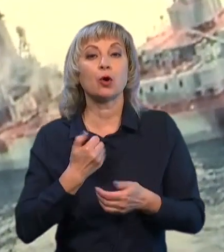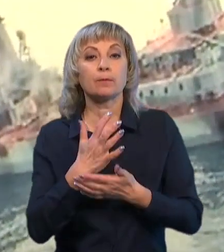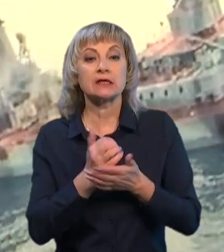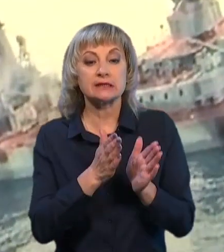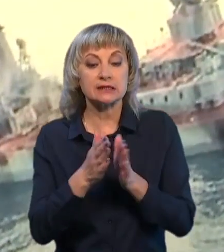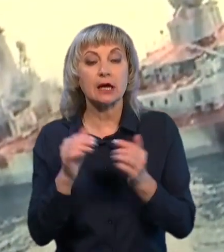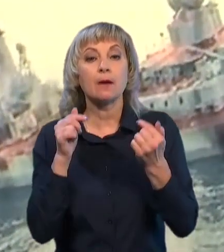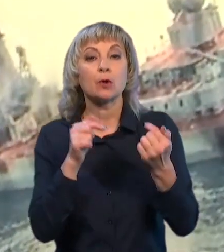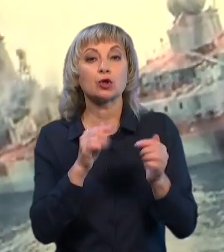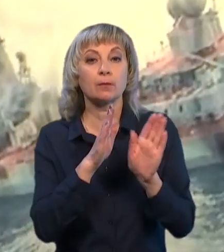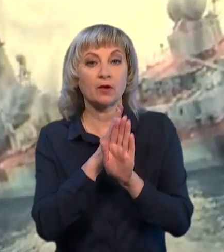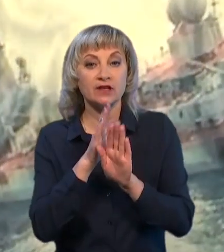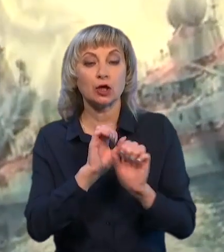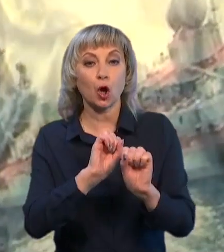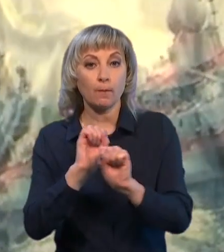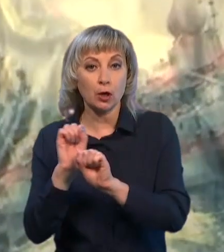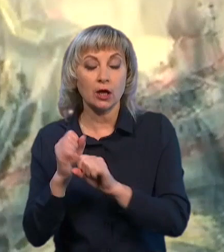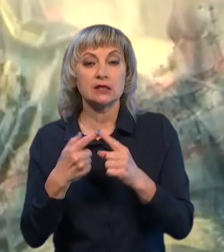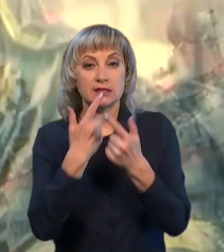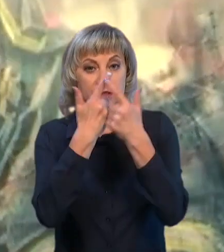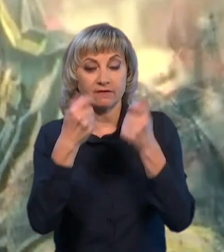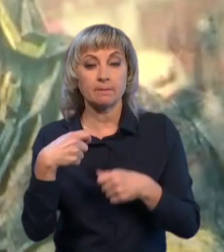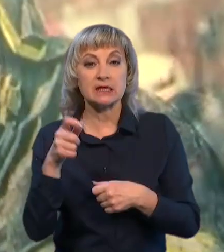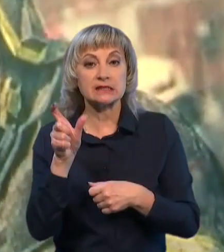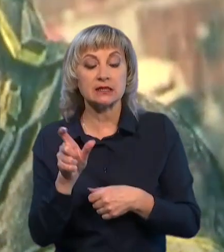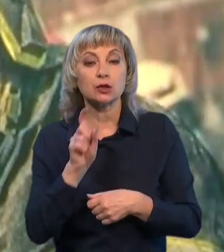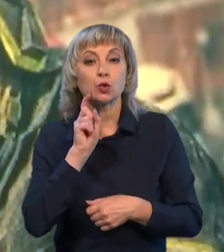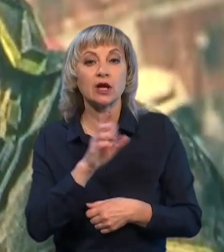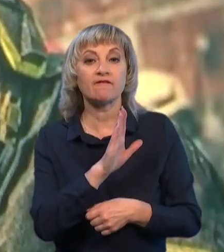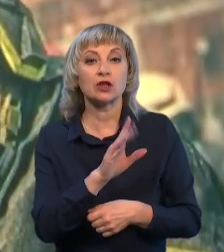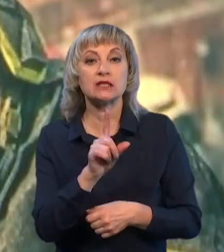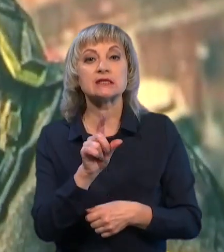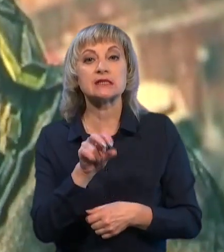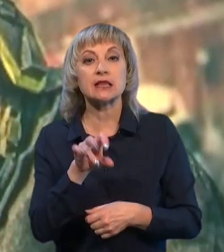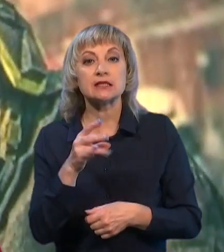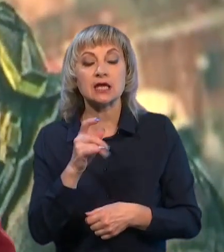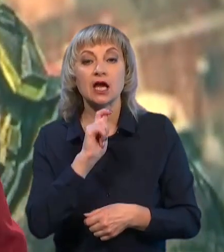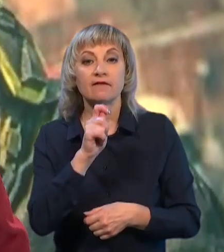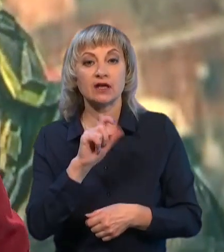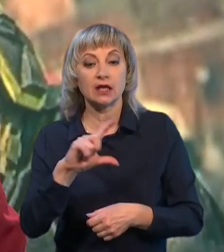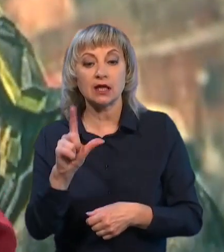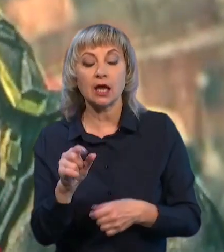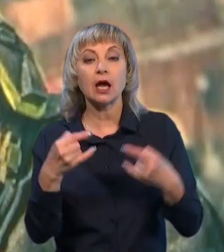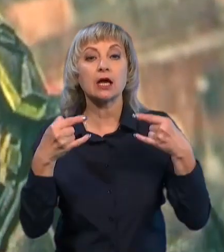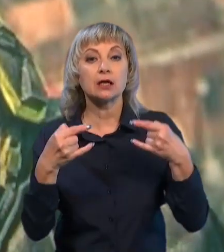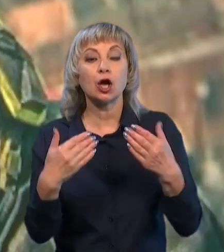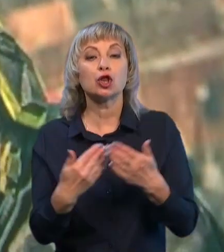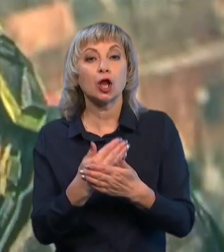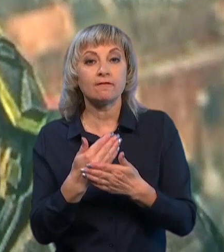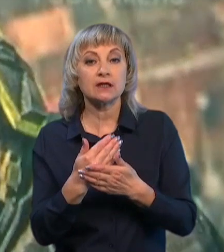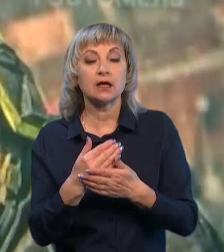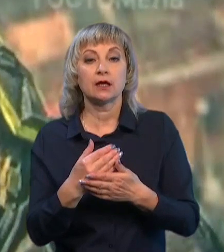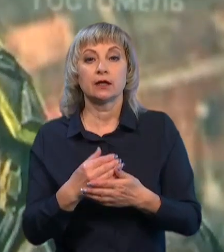протиповітряної оборони. Про це заявив президент України Володимир Зеленський інтерв'ю у Італійському телеканалу «Новин»